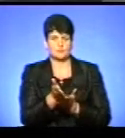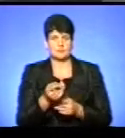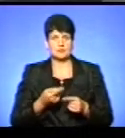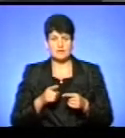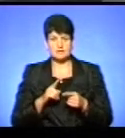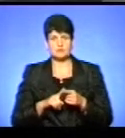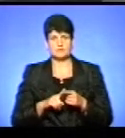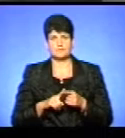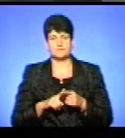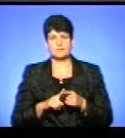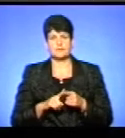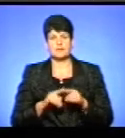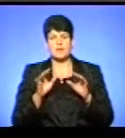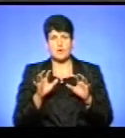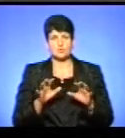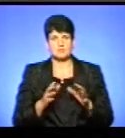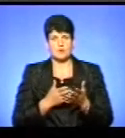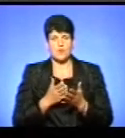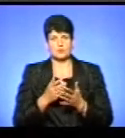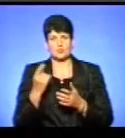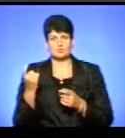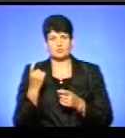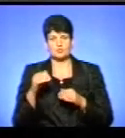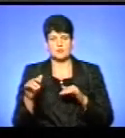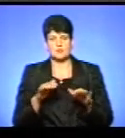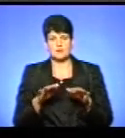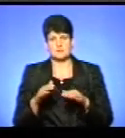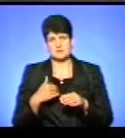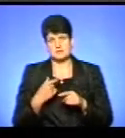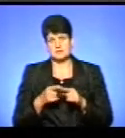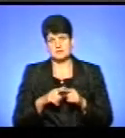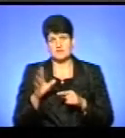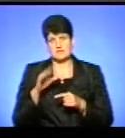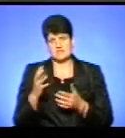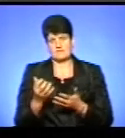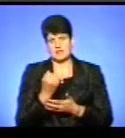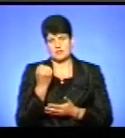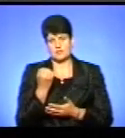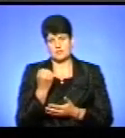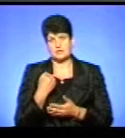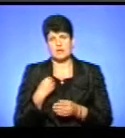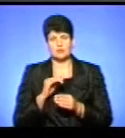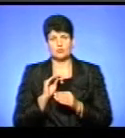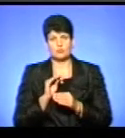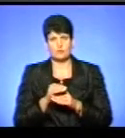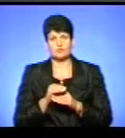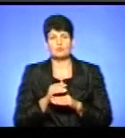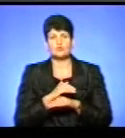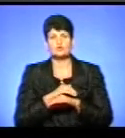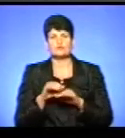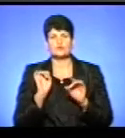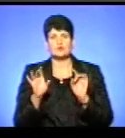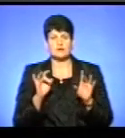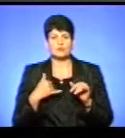цього, від узаконення господарської діяльності, ну, мені здається, що всі виграють. Я доповню про зовнішню рекламу, є в нас